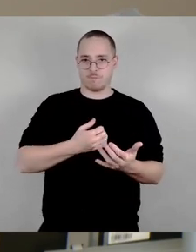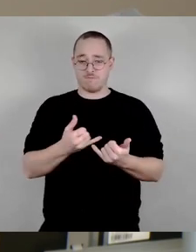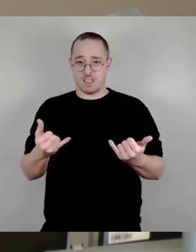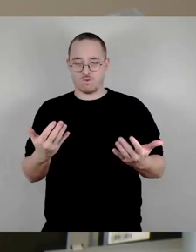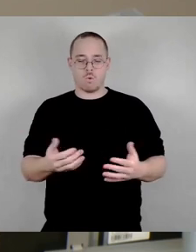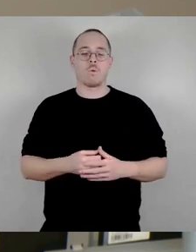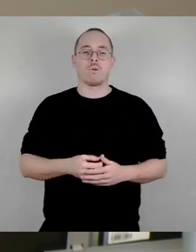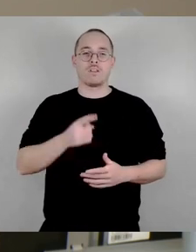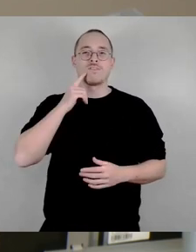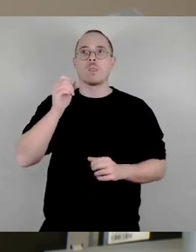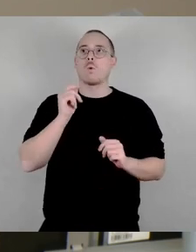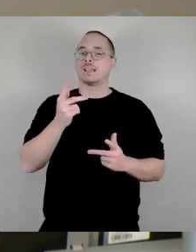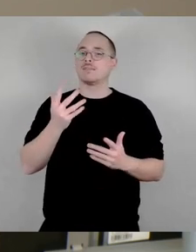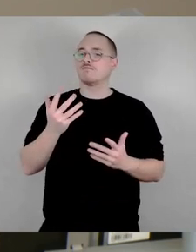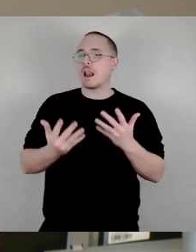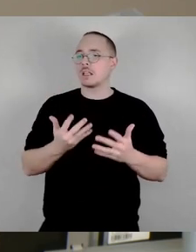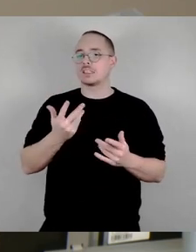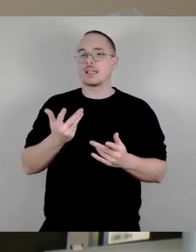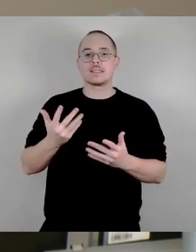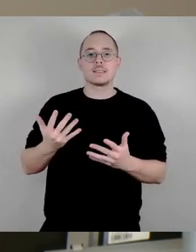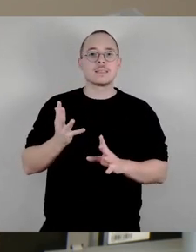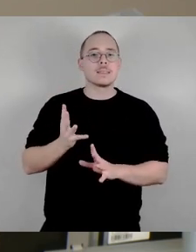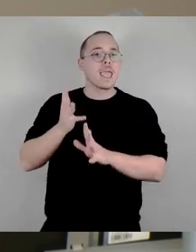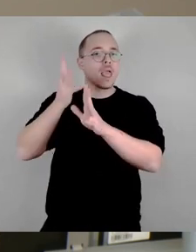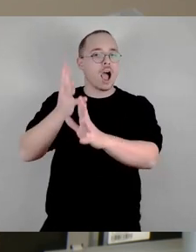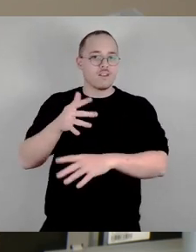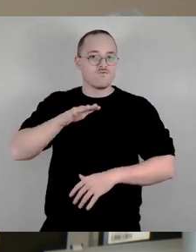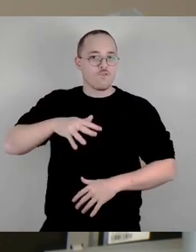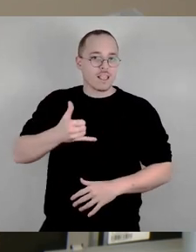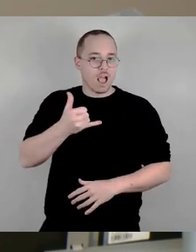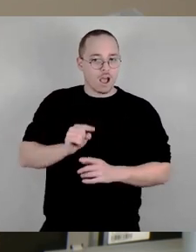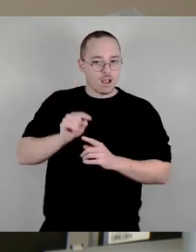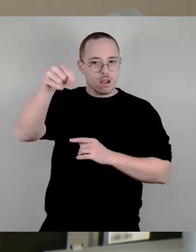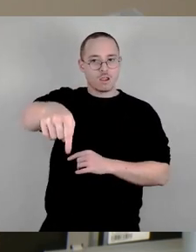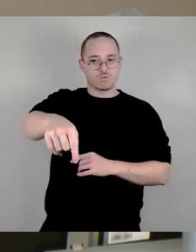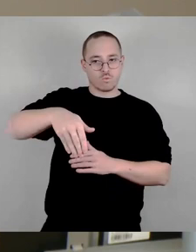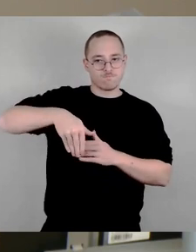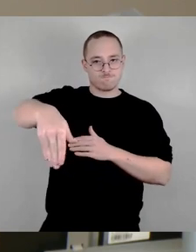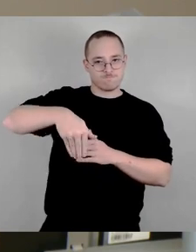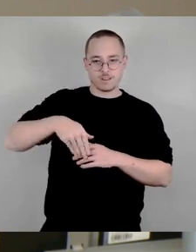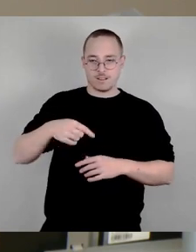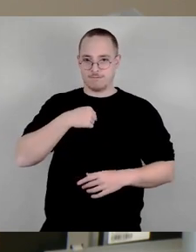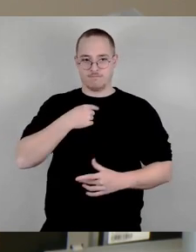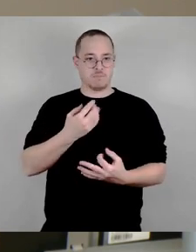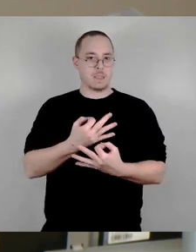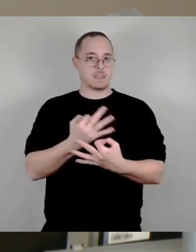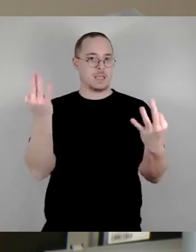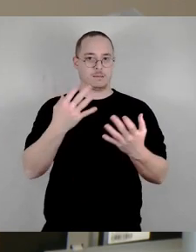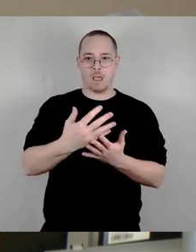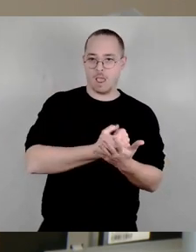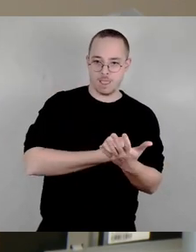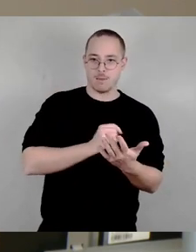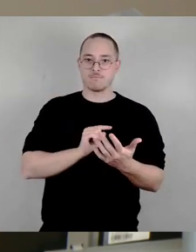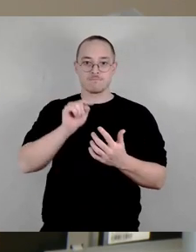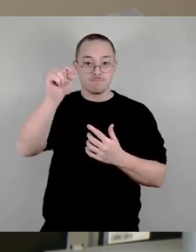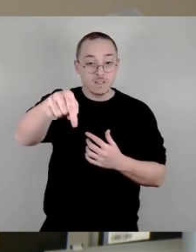ich da was mitmachen kann. Und wenn ich weiß, ach, mein Geschäftsmodell ist eigentlich nicht, Wohnungen zu bauen, sondern mein Geschäftsmodell